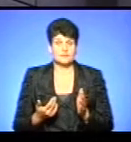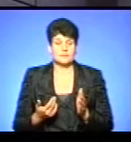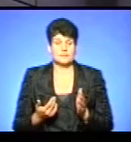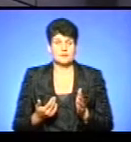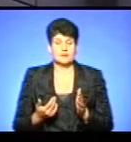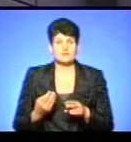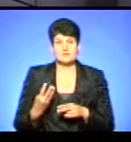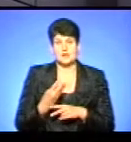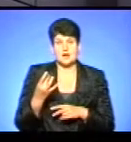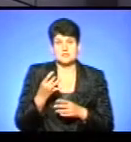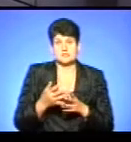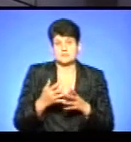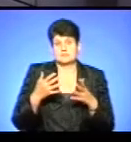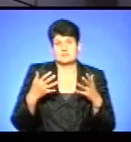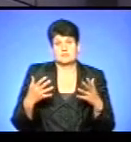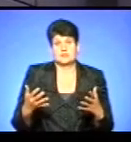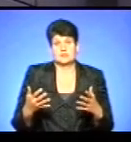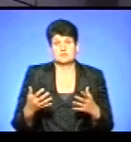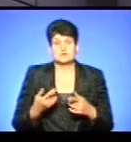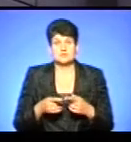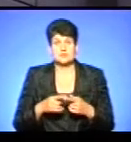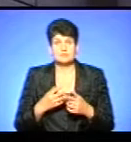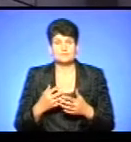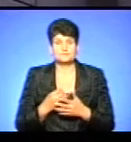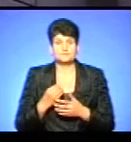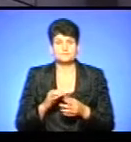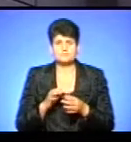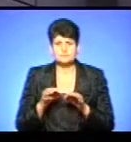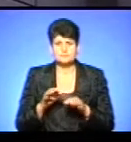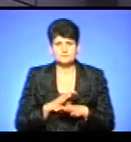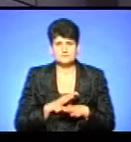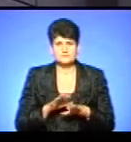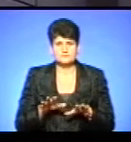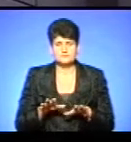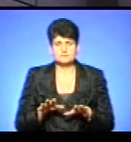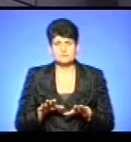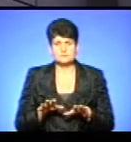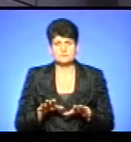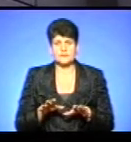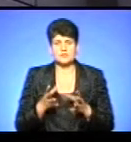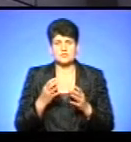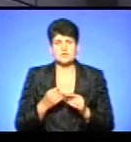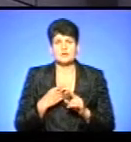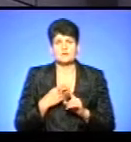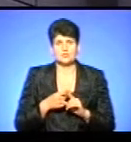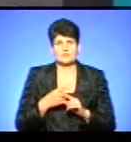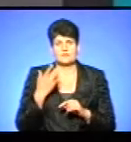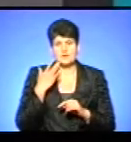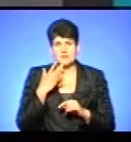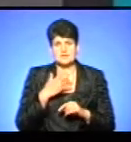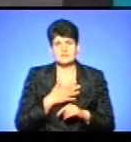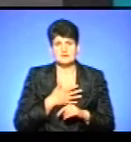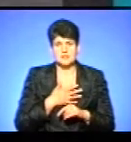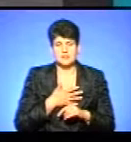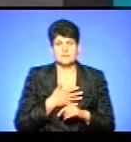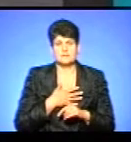Просто там йдуть такі деталі, що в них не було. І ще плюс, в Америці, Канаді, взагалі, там,